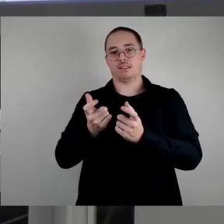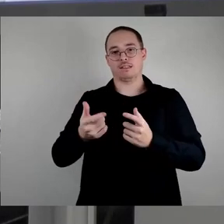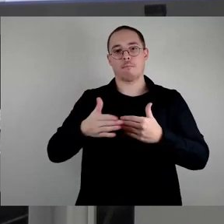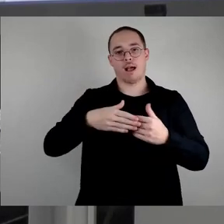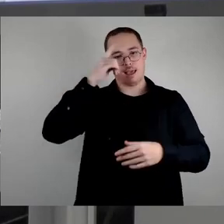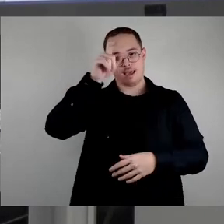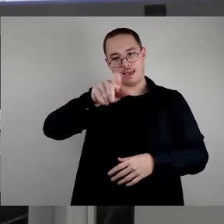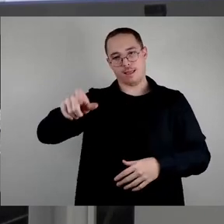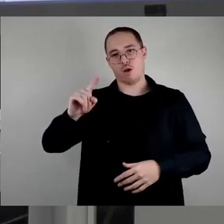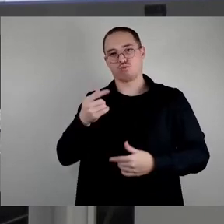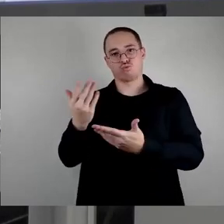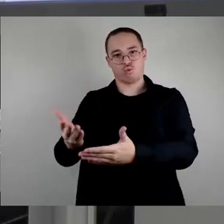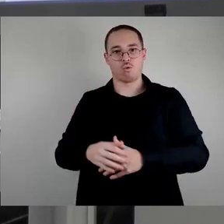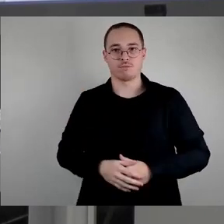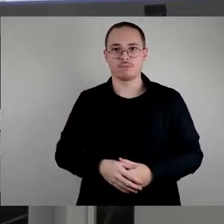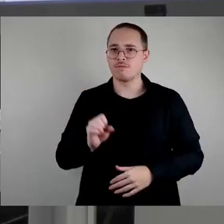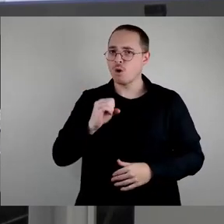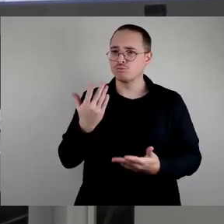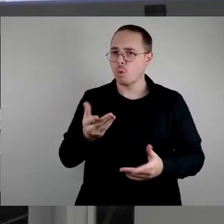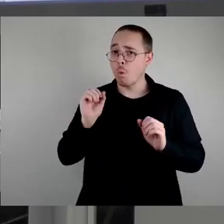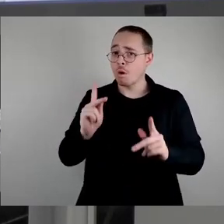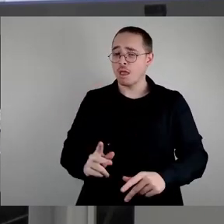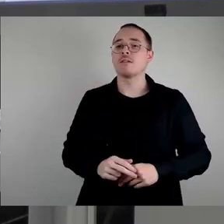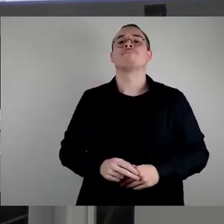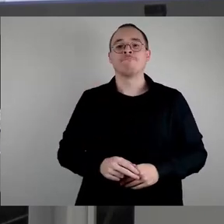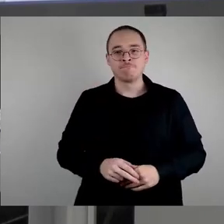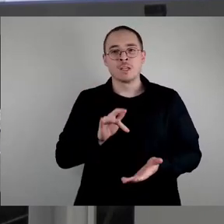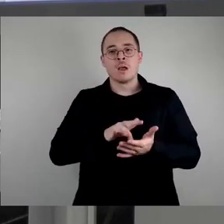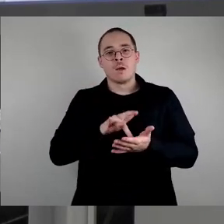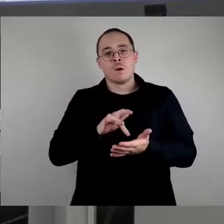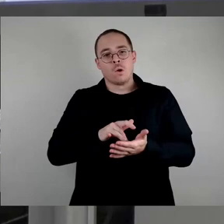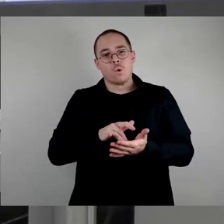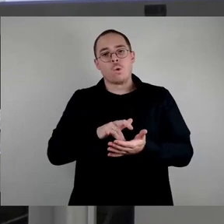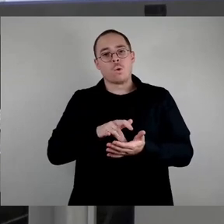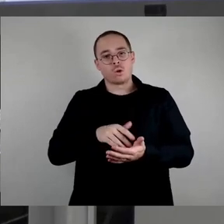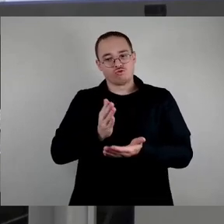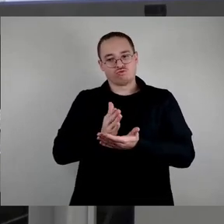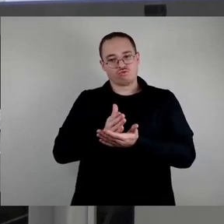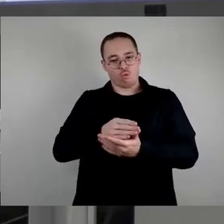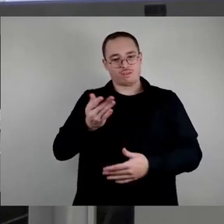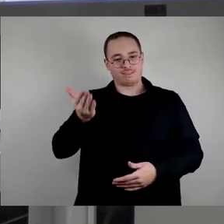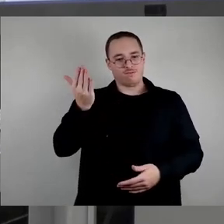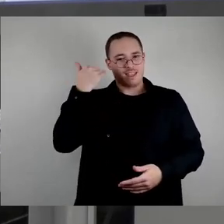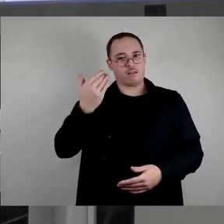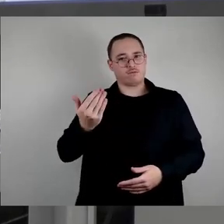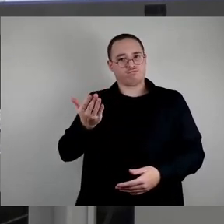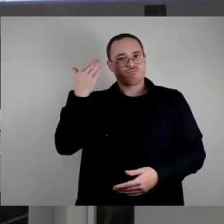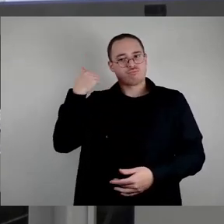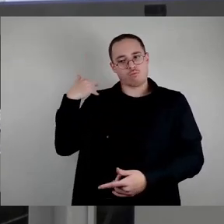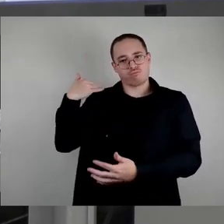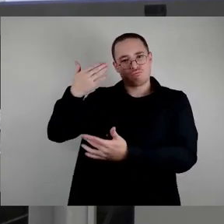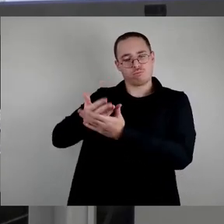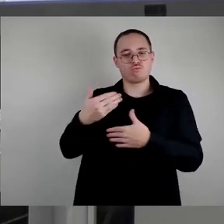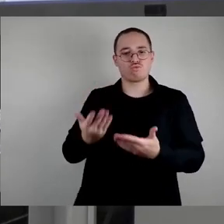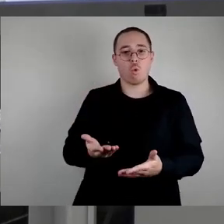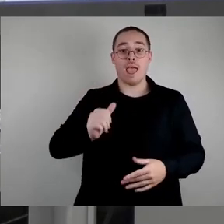Stadtbezirksbeiräte sofort, wie in allen anderen Jahren, seit dem ersten, ersten Budget zur Verfügung haben, um die Projekte,